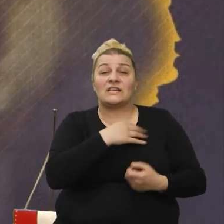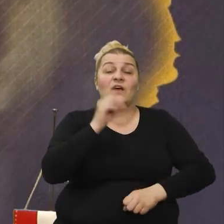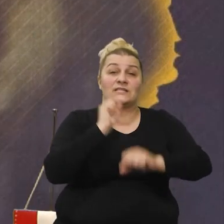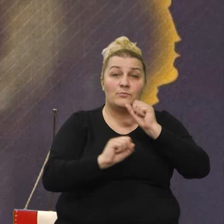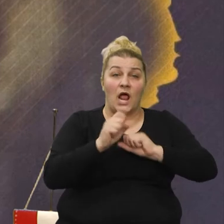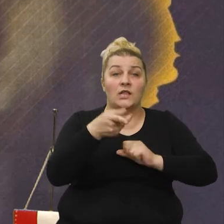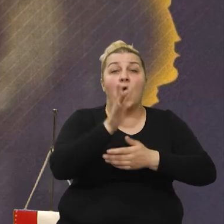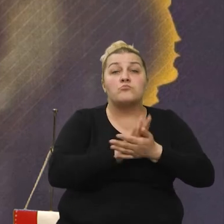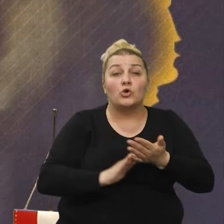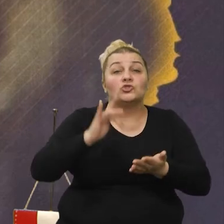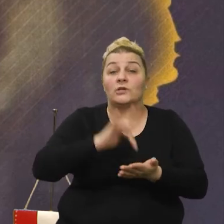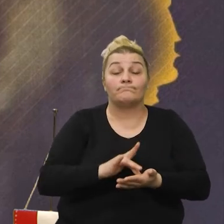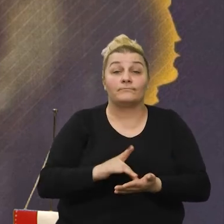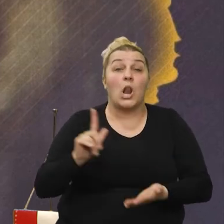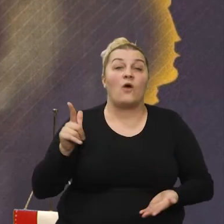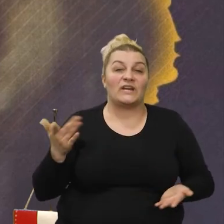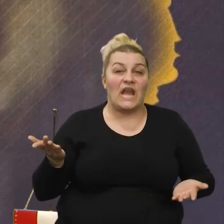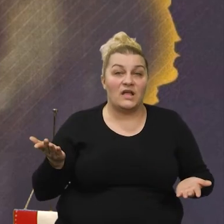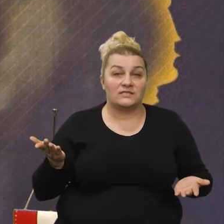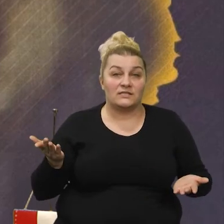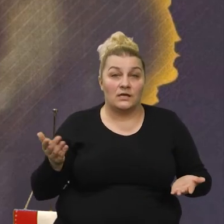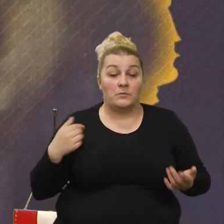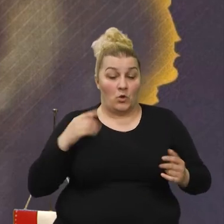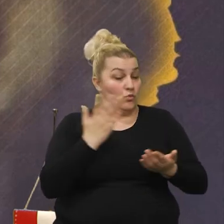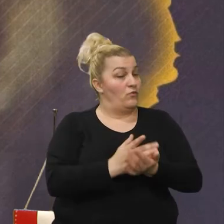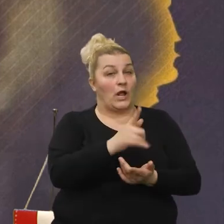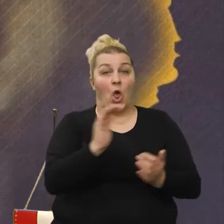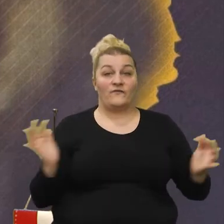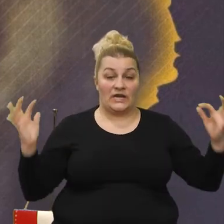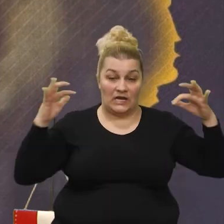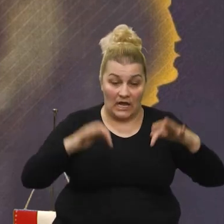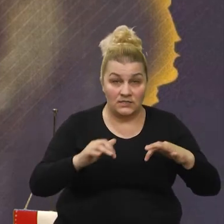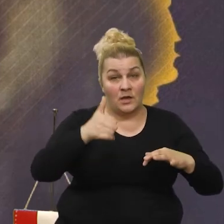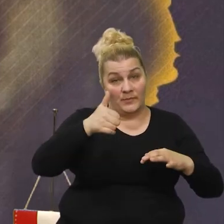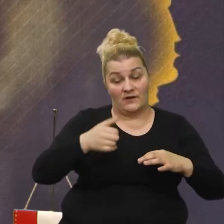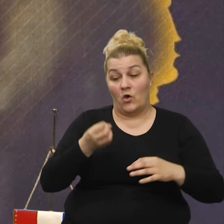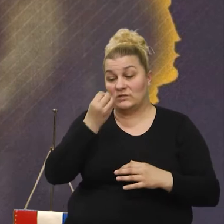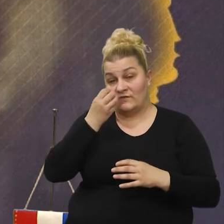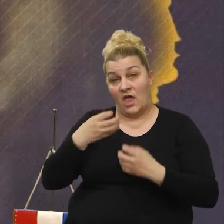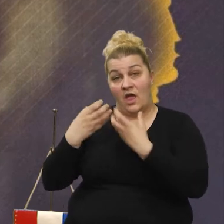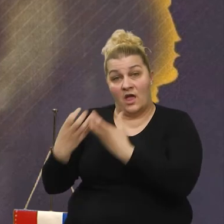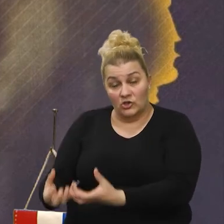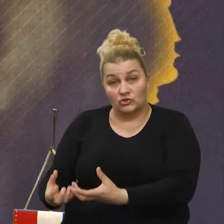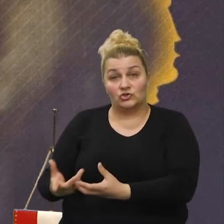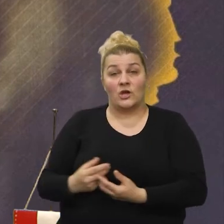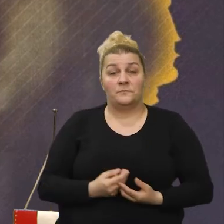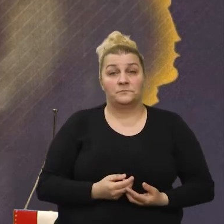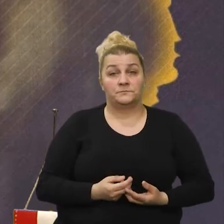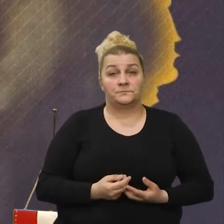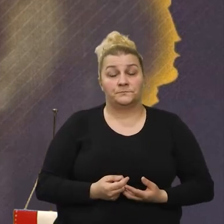počinju na Lovrincu. Tu se skupimo, položimo svijeće na groblje